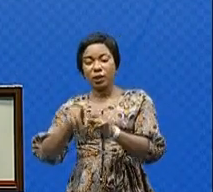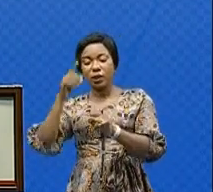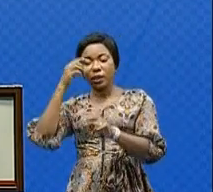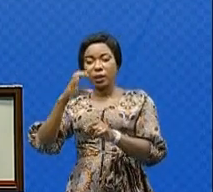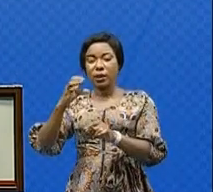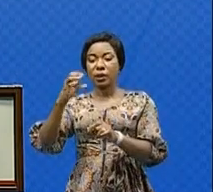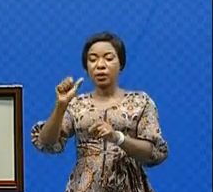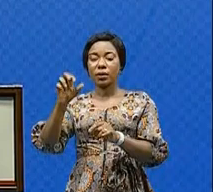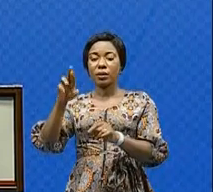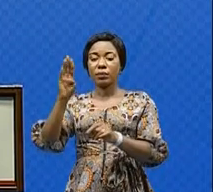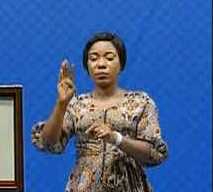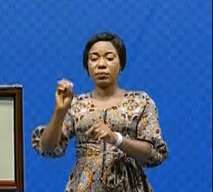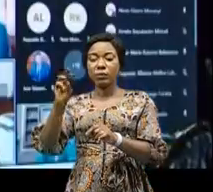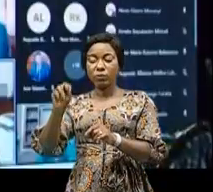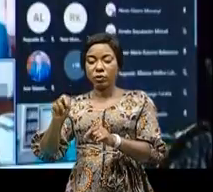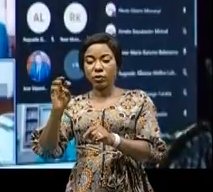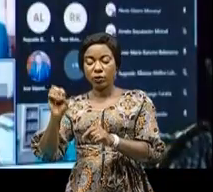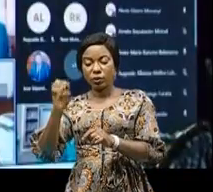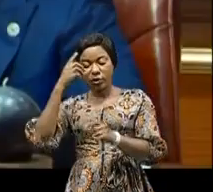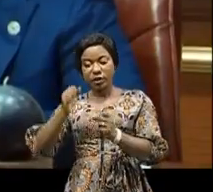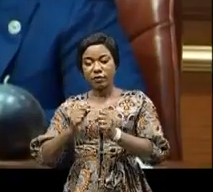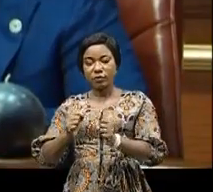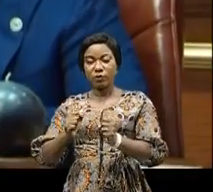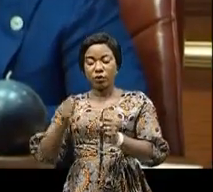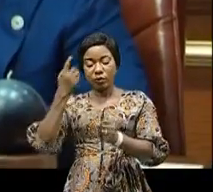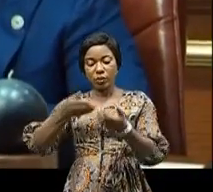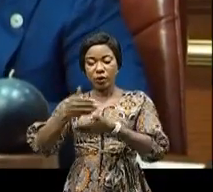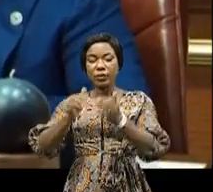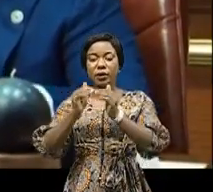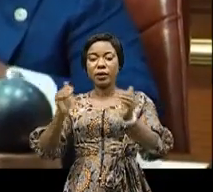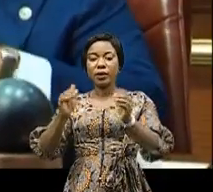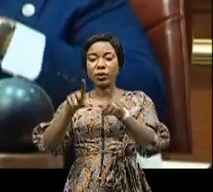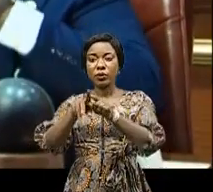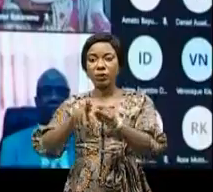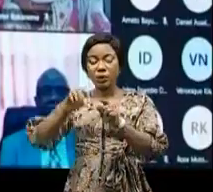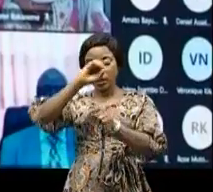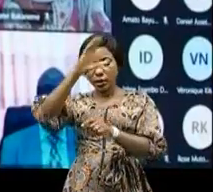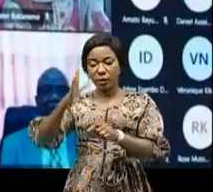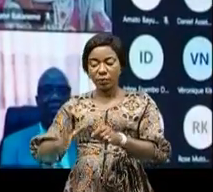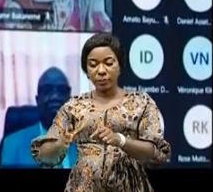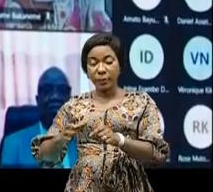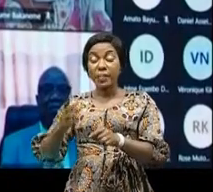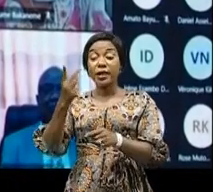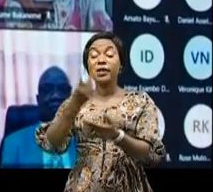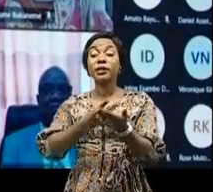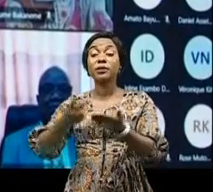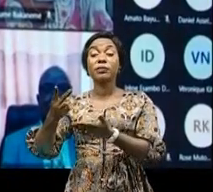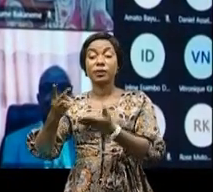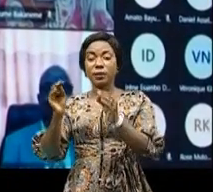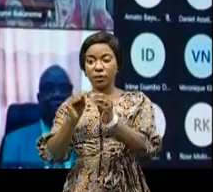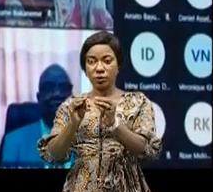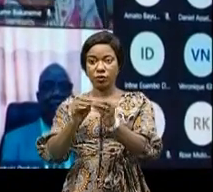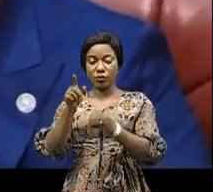la RDC, grâce à ses efforts dans la stabilité climatique. À deux semaines de cette grande rencontre,